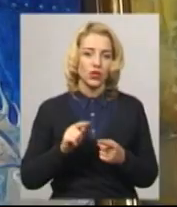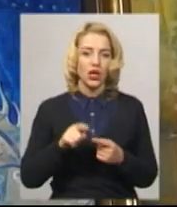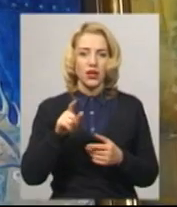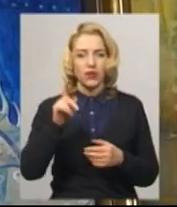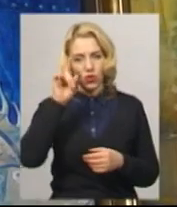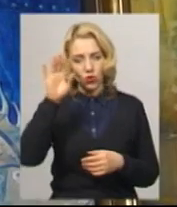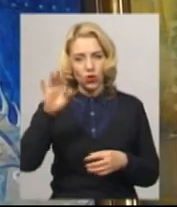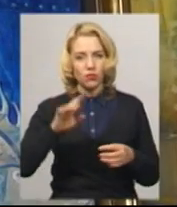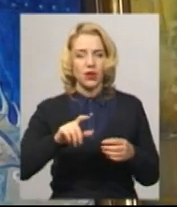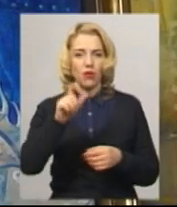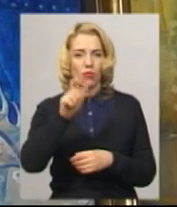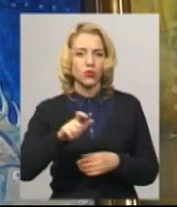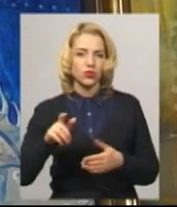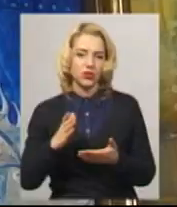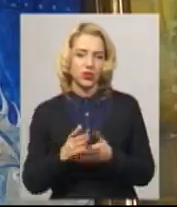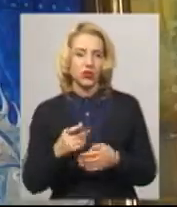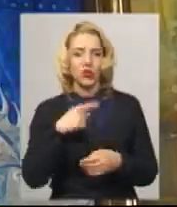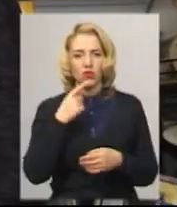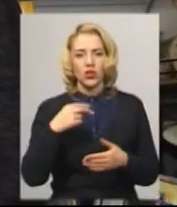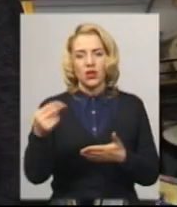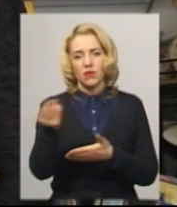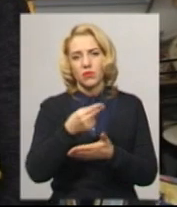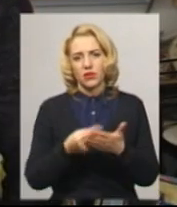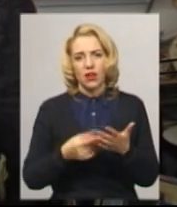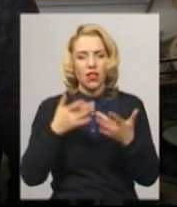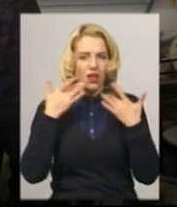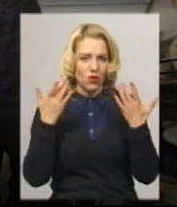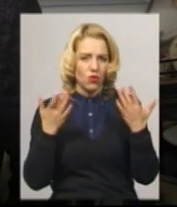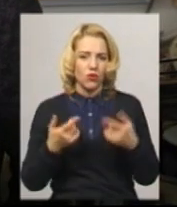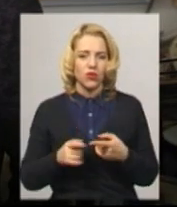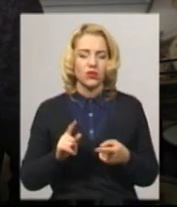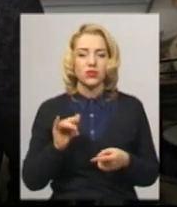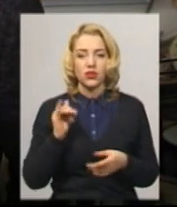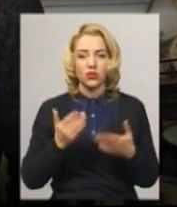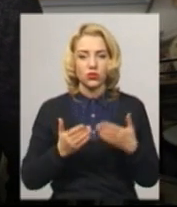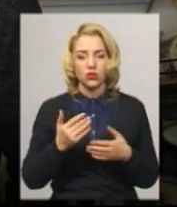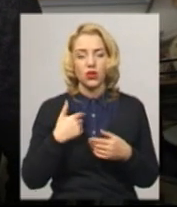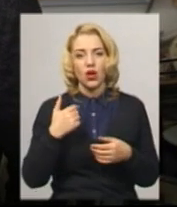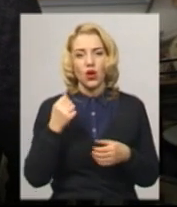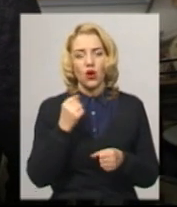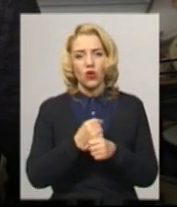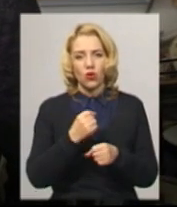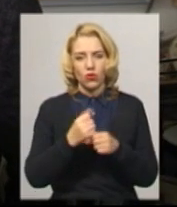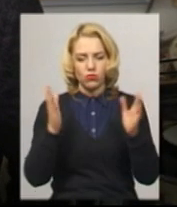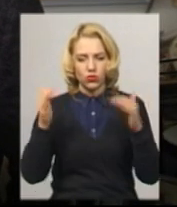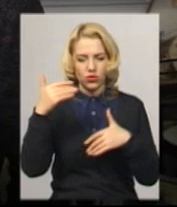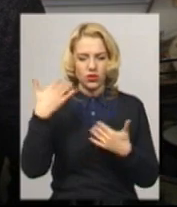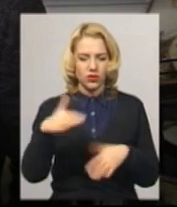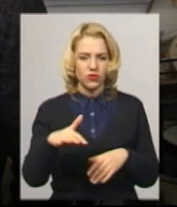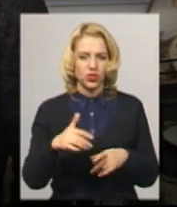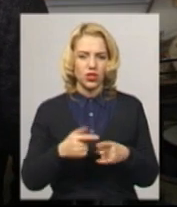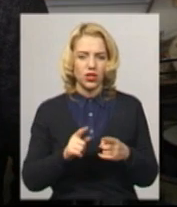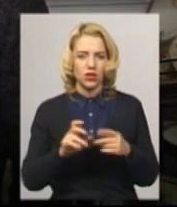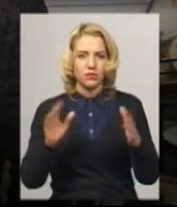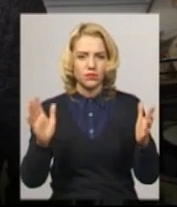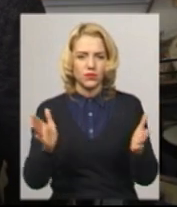постаті. Метець додає, пише картини легко. Коли робота трошки постоїть, і ти можеш вже якось перегоріти, скажімо